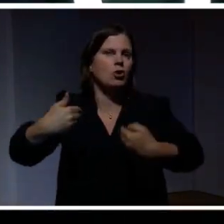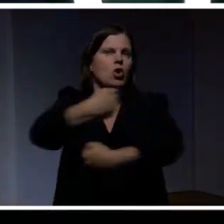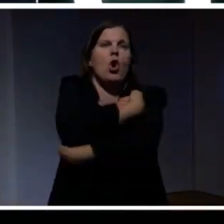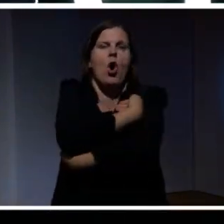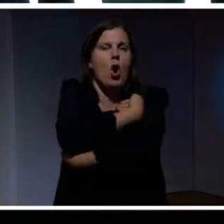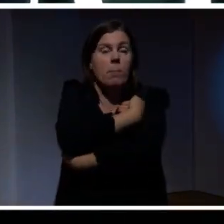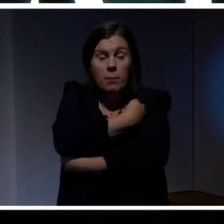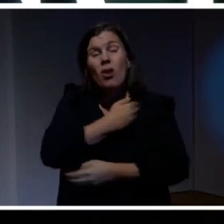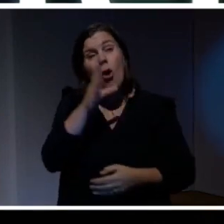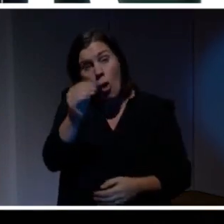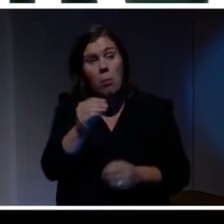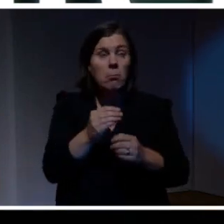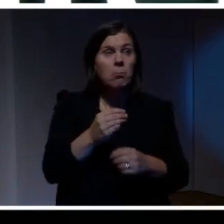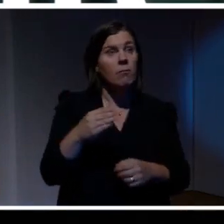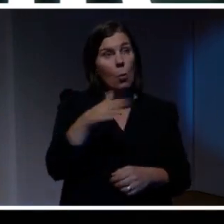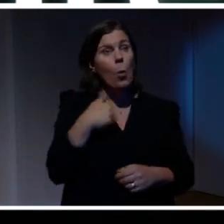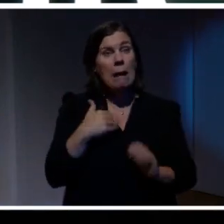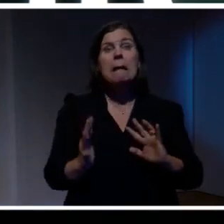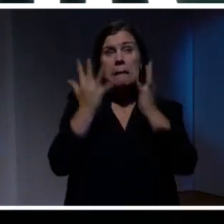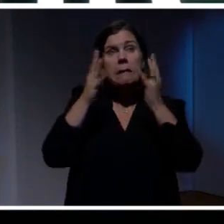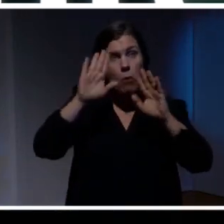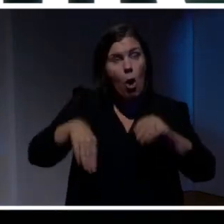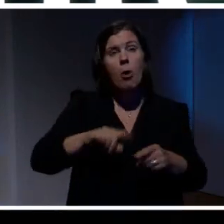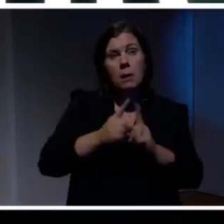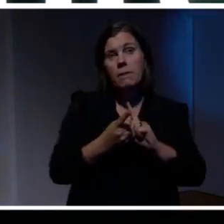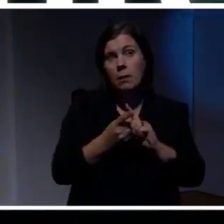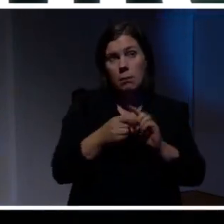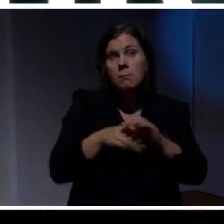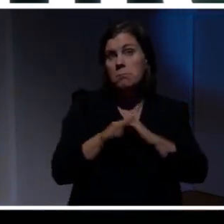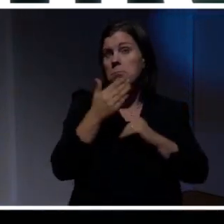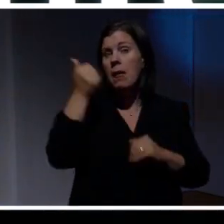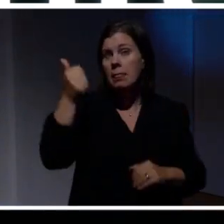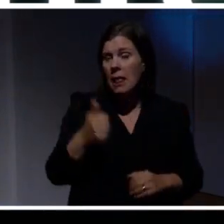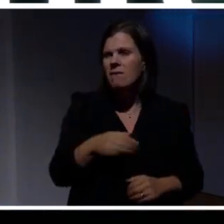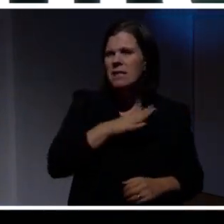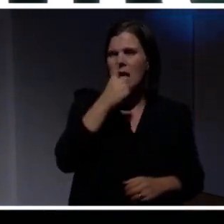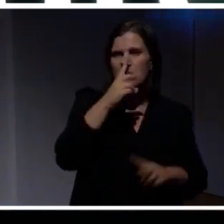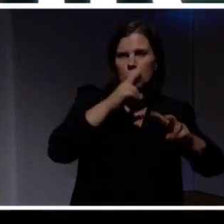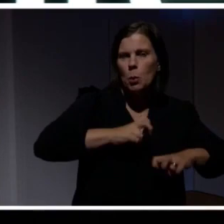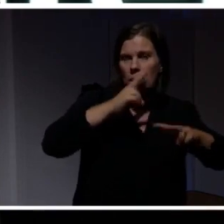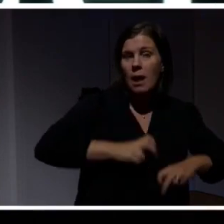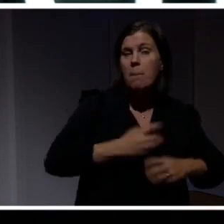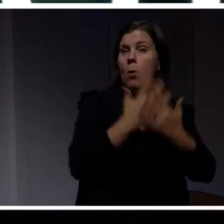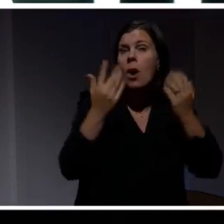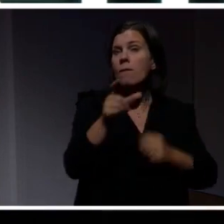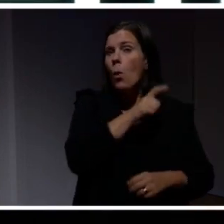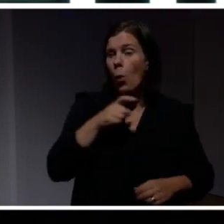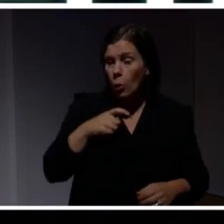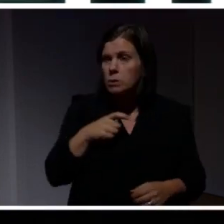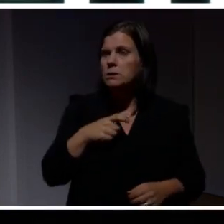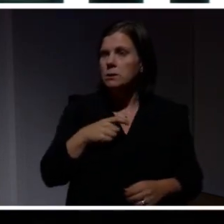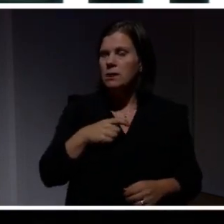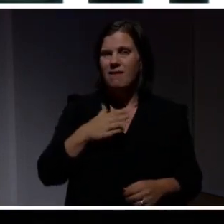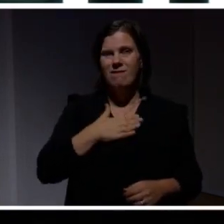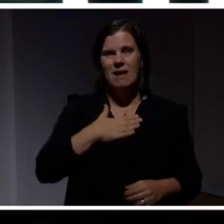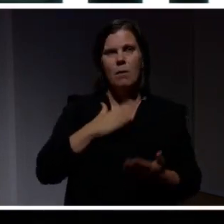Och på jättemånga sätt så har ju våra liv blivit mycket bättre. Det finns en spännande studie som visar att många av oss hellre lever utan